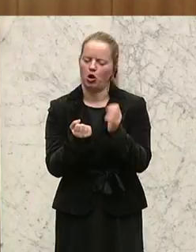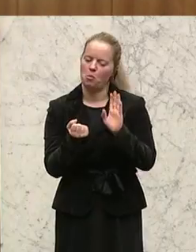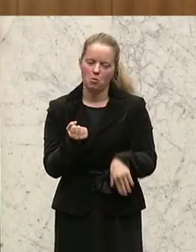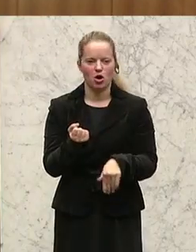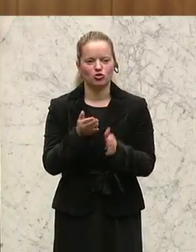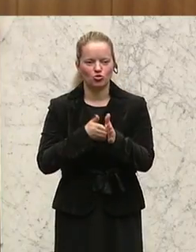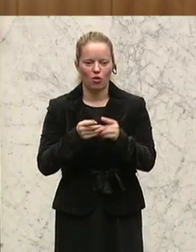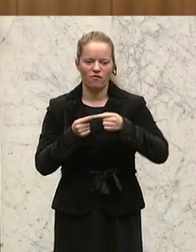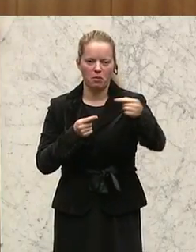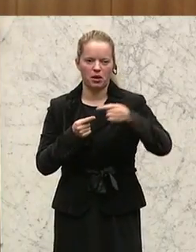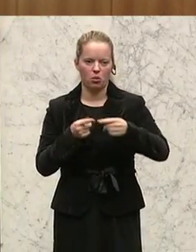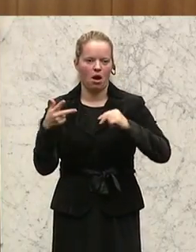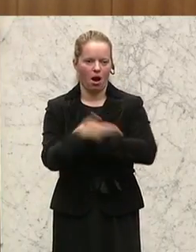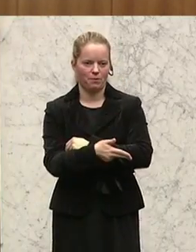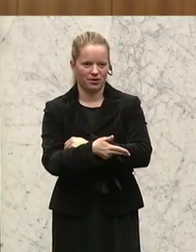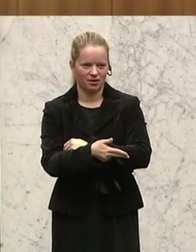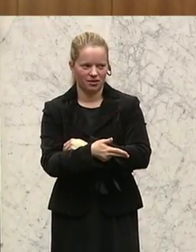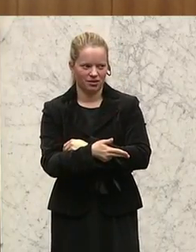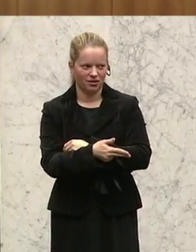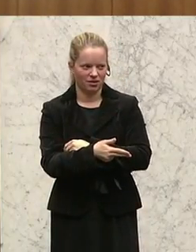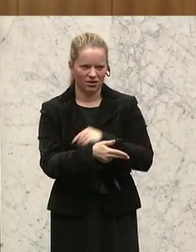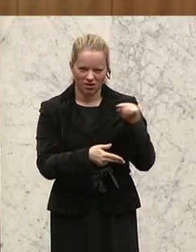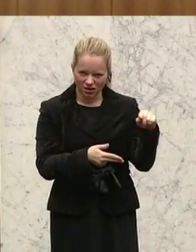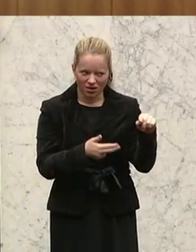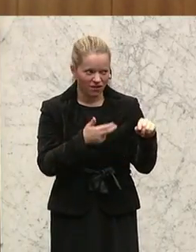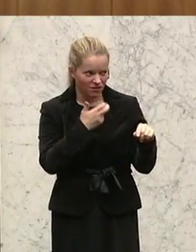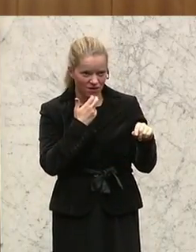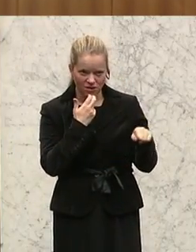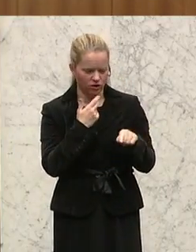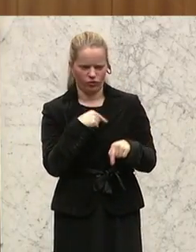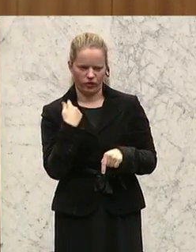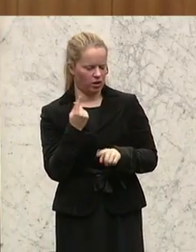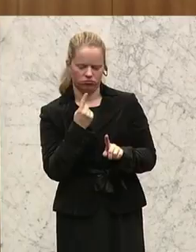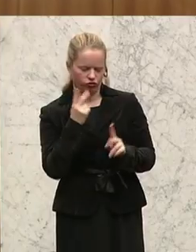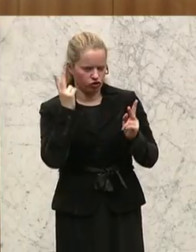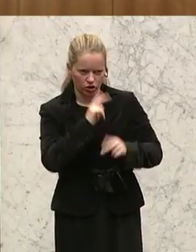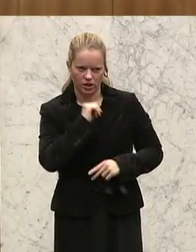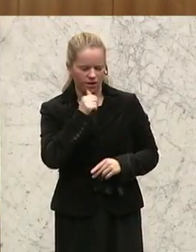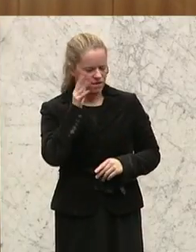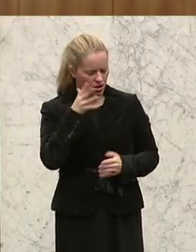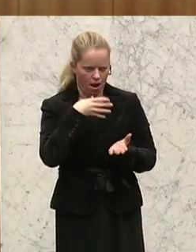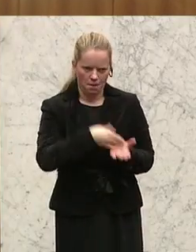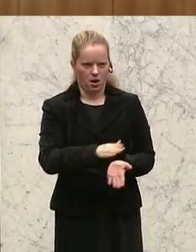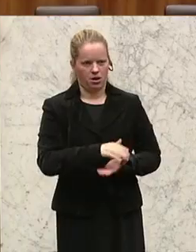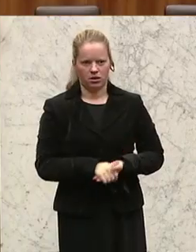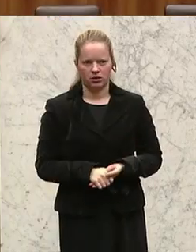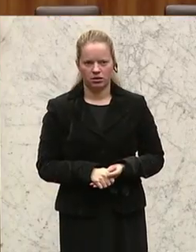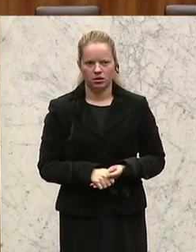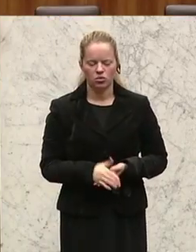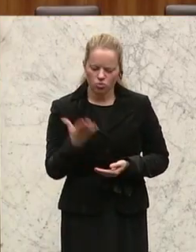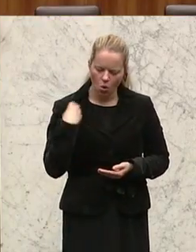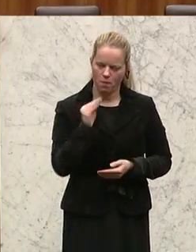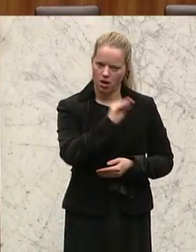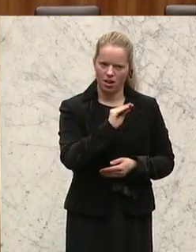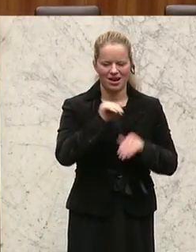wollen mit Mehrheit im Haus diesen Antrag von uns ablehnen. Dafür fehlt uns jegliches Verständnis. Ich werbe nochmals dafür, dass wir auf